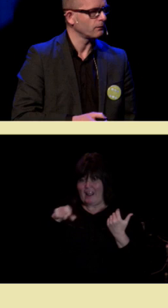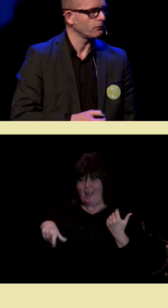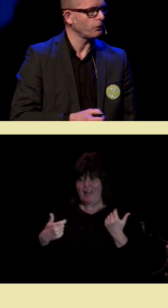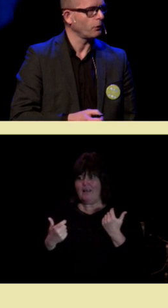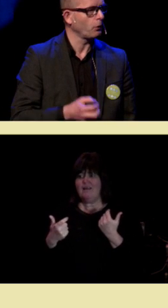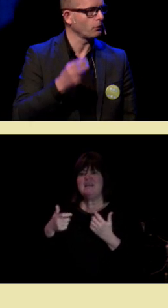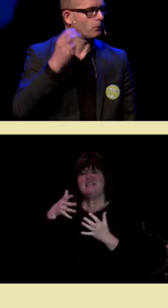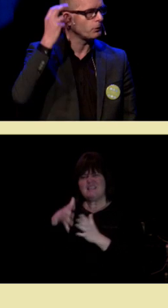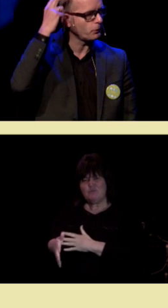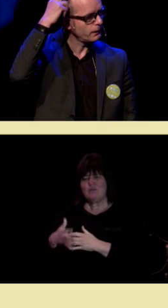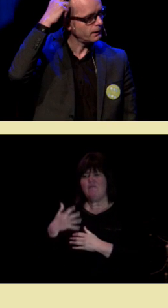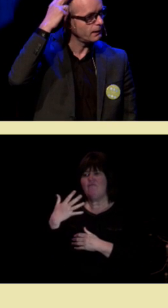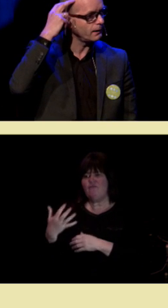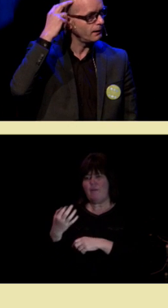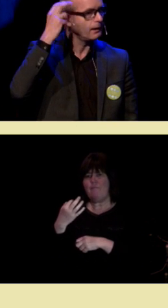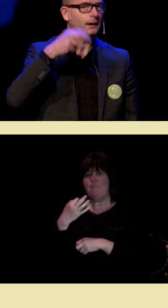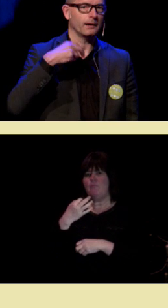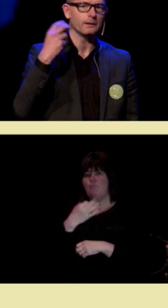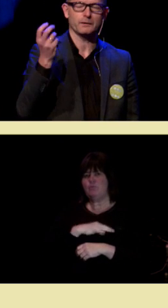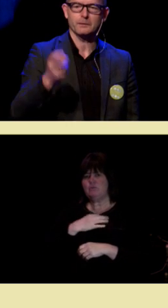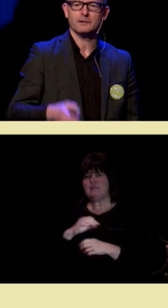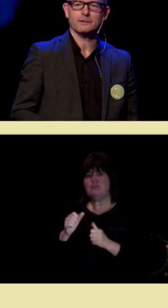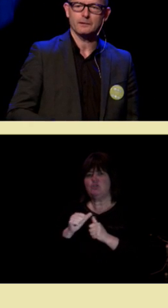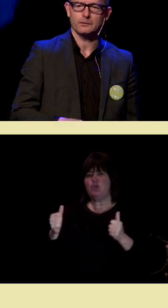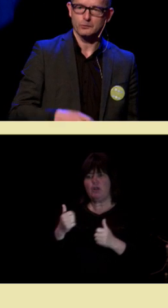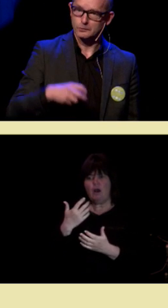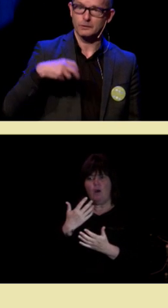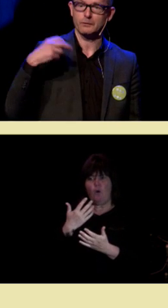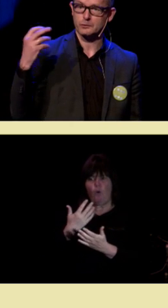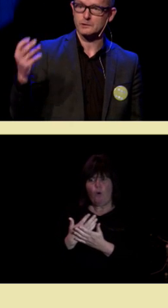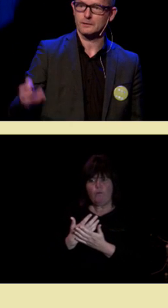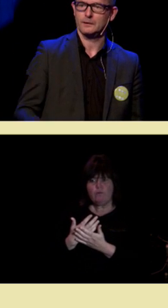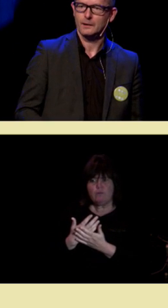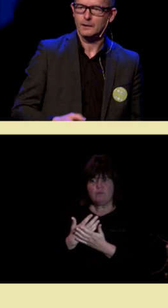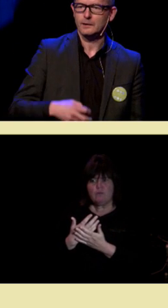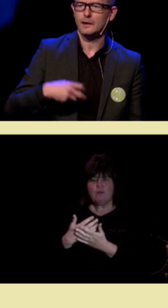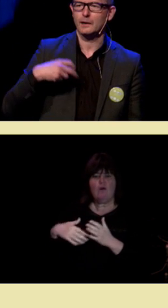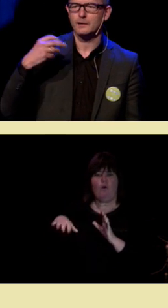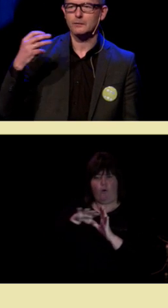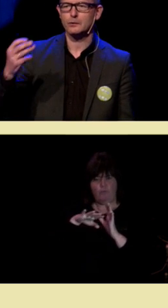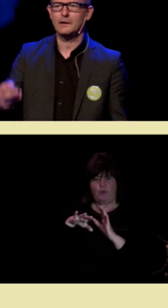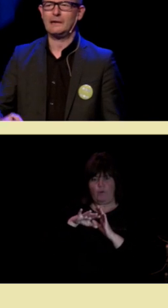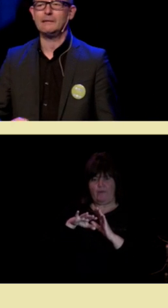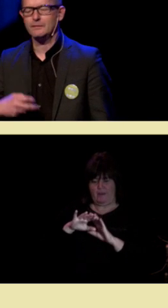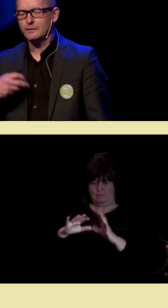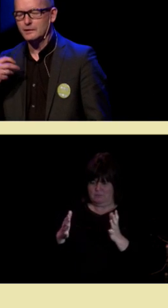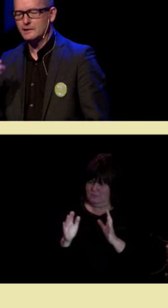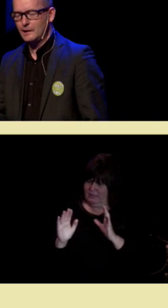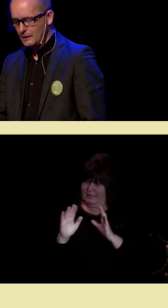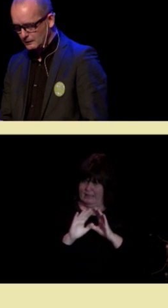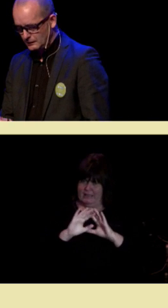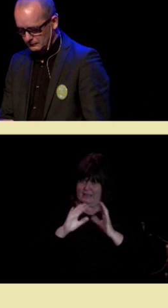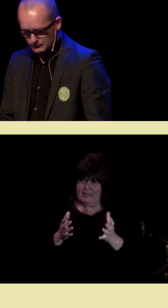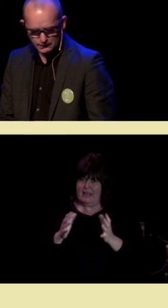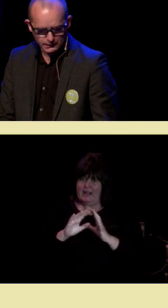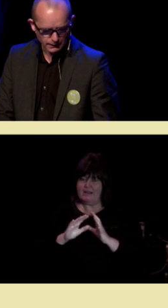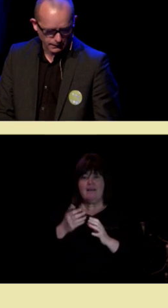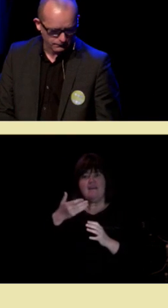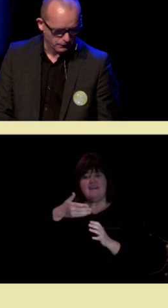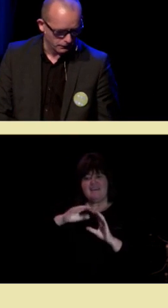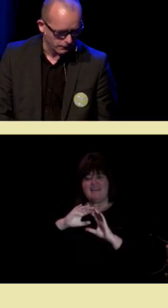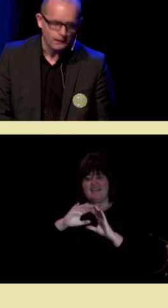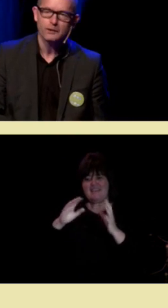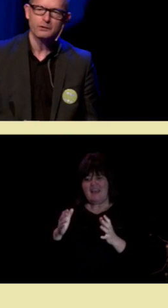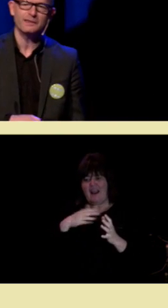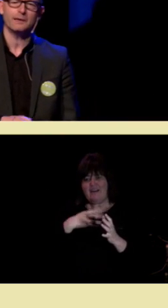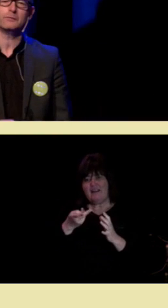% større håndområde i hjernen enn andre mennesker, og sånn kan vi fortsette. Hjernene våre endrer seg hele livet, og det er det